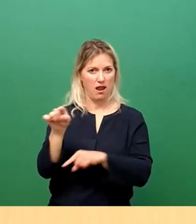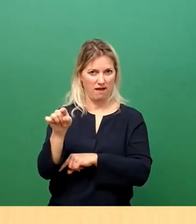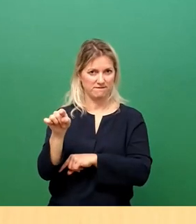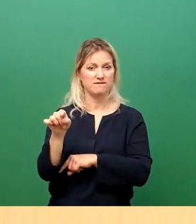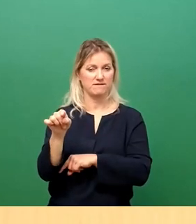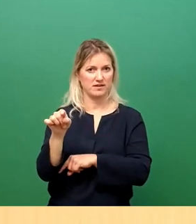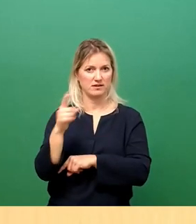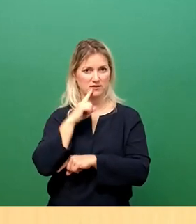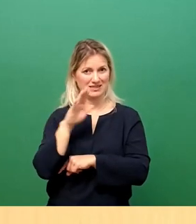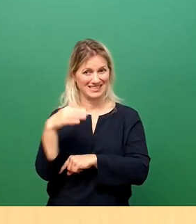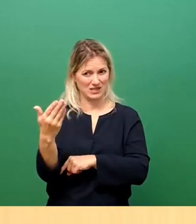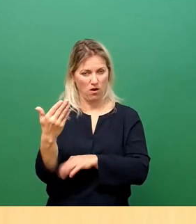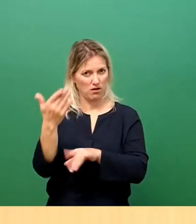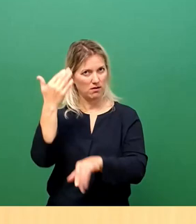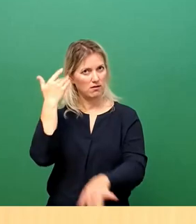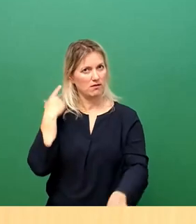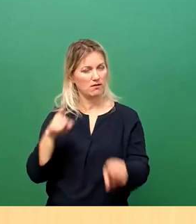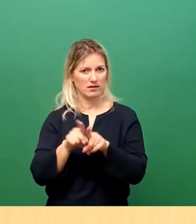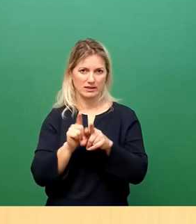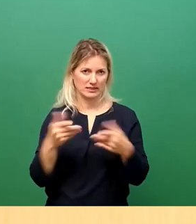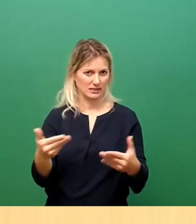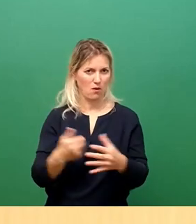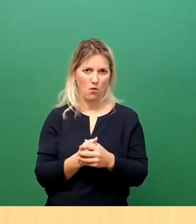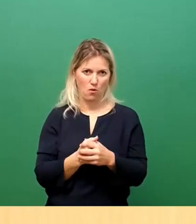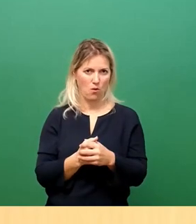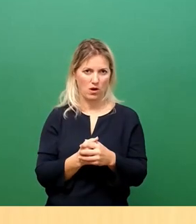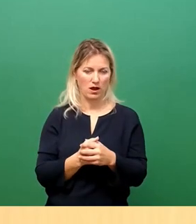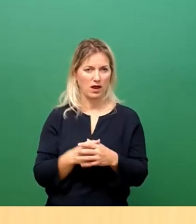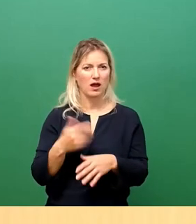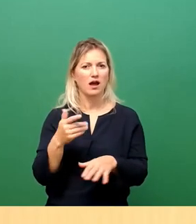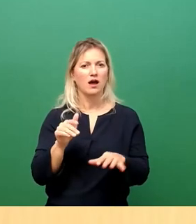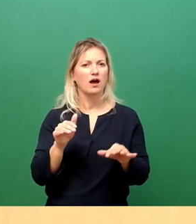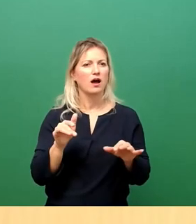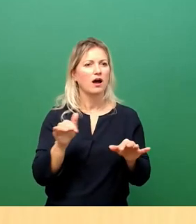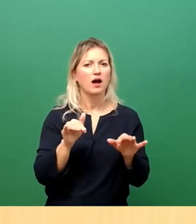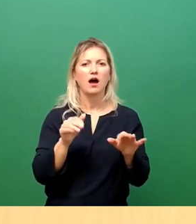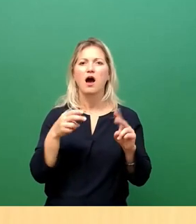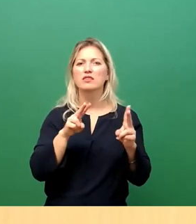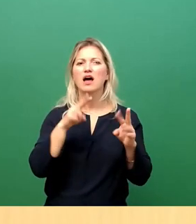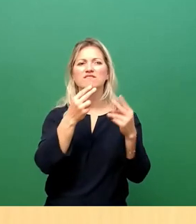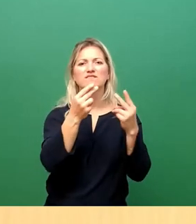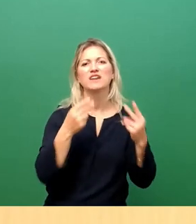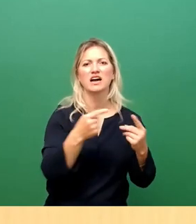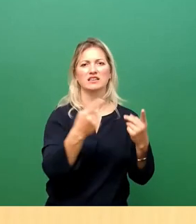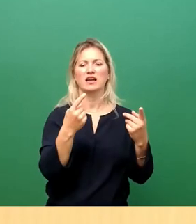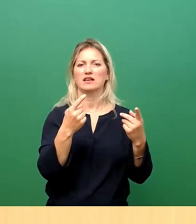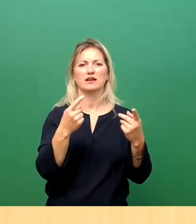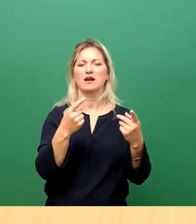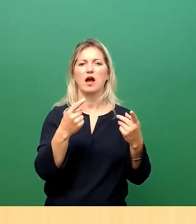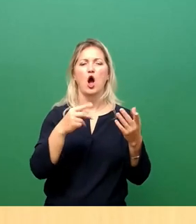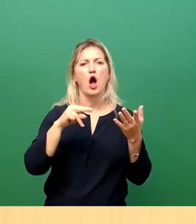Irgendwie hat man immer andere Dinge gefunden, die wichtiger sind, die einfach im Licht der Politik